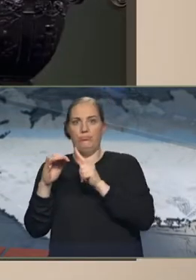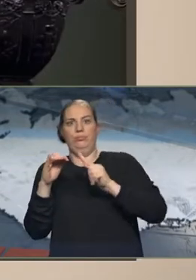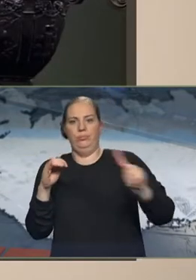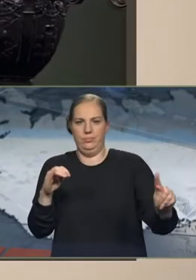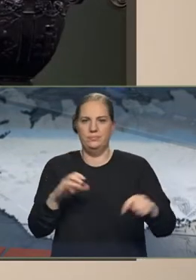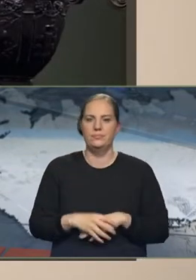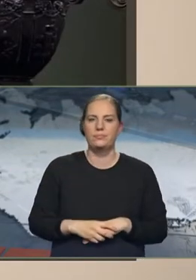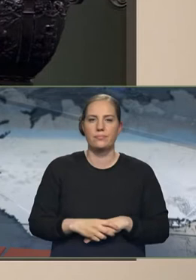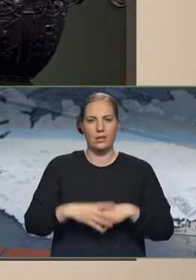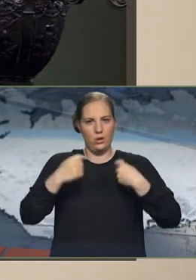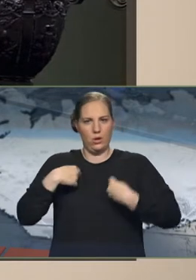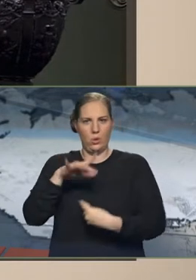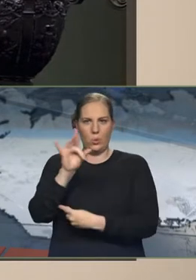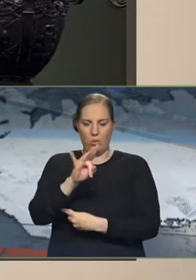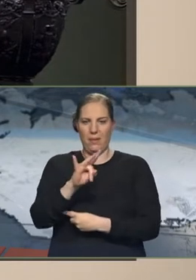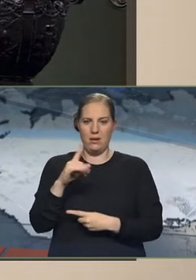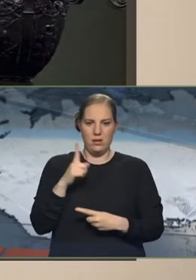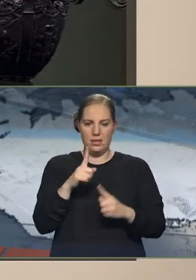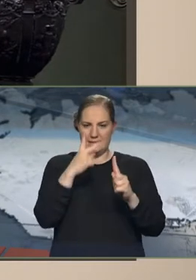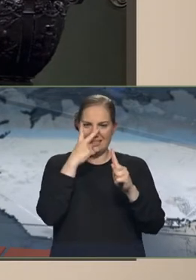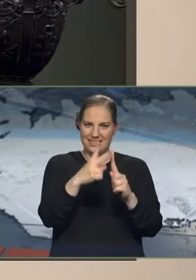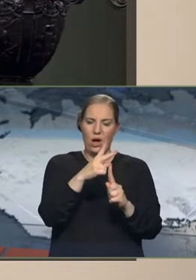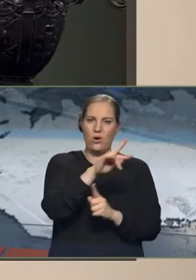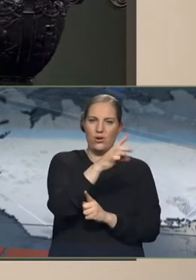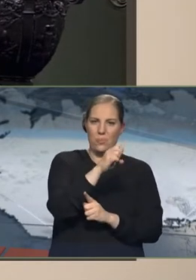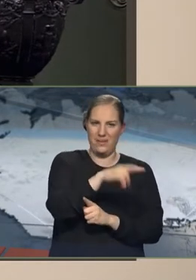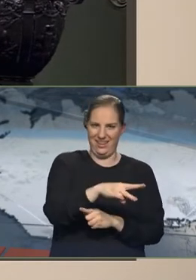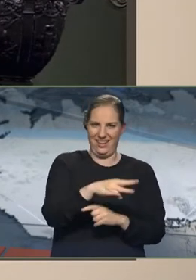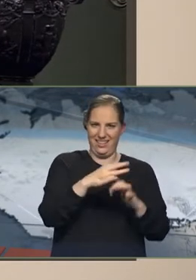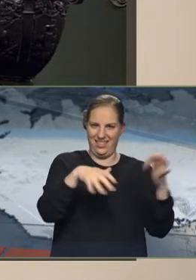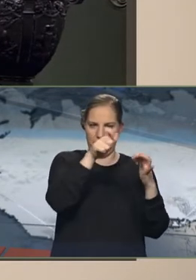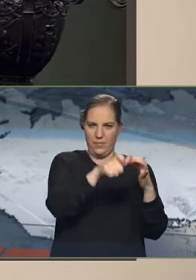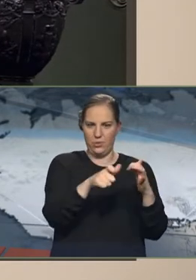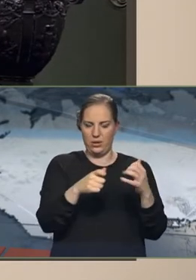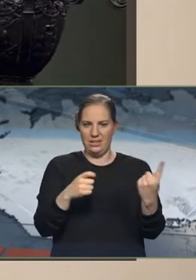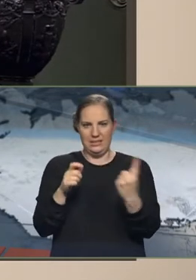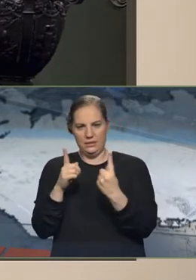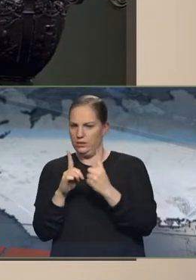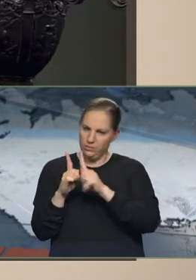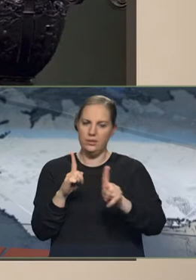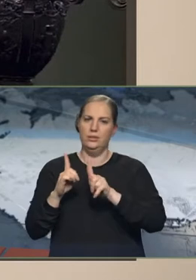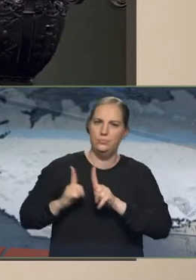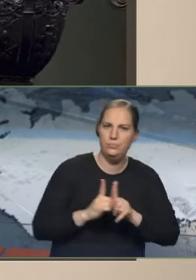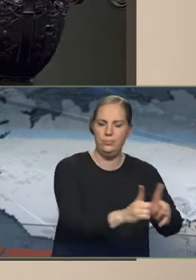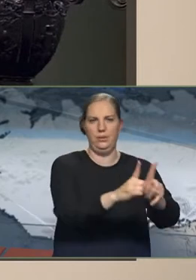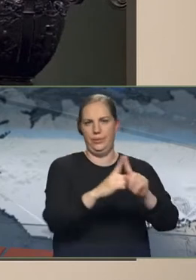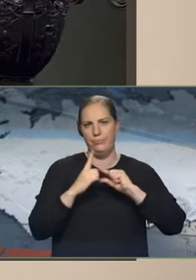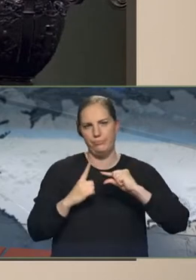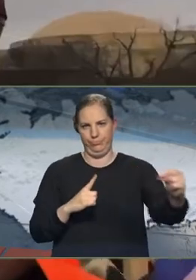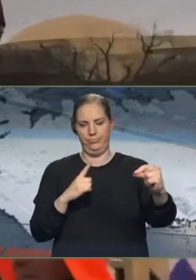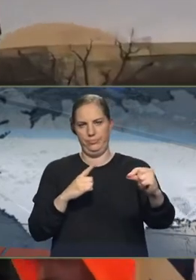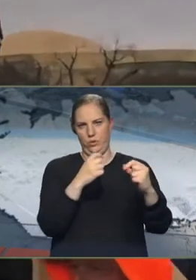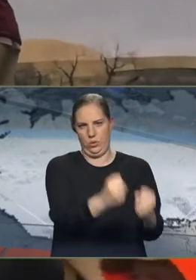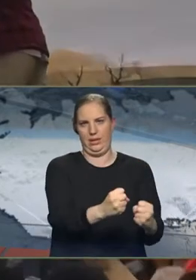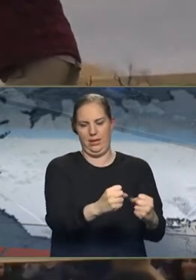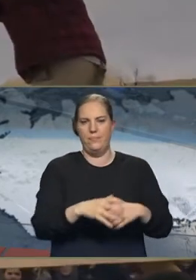Goodman passes Senator Mitt Romney and directs him to turn around in order to get to safety.